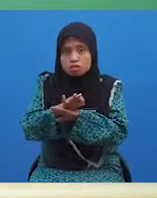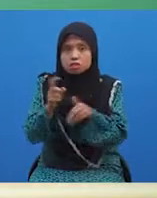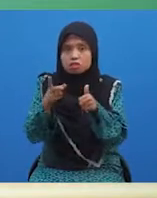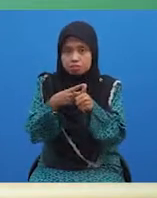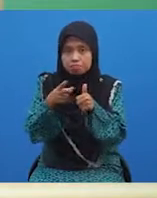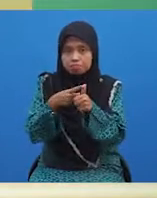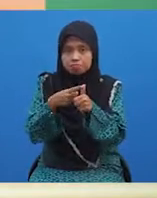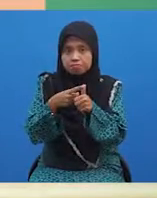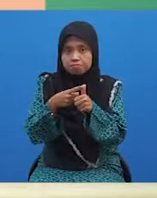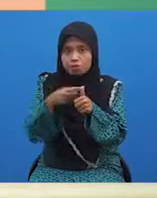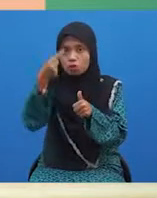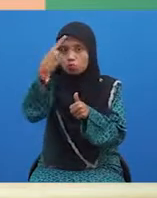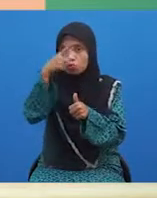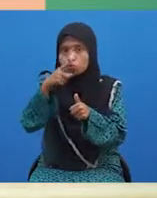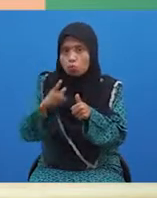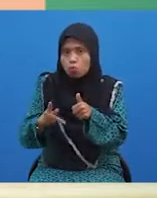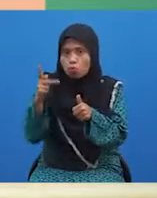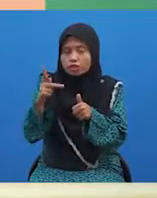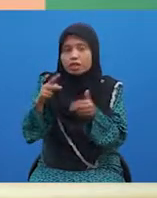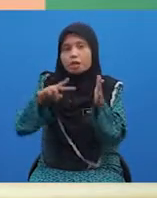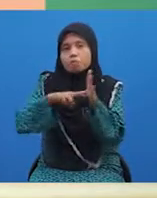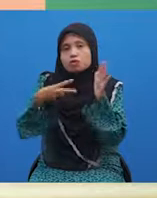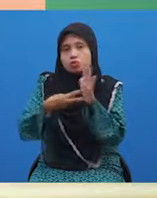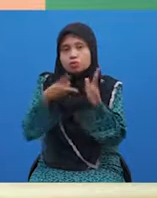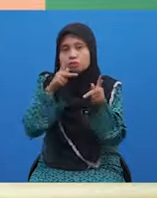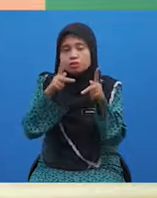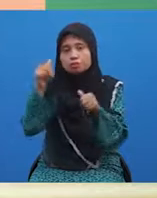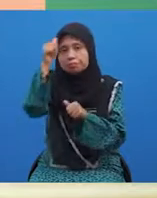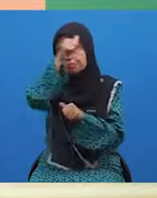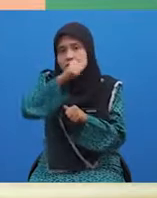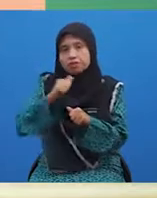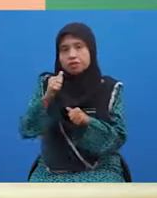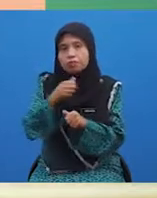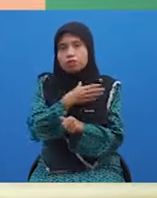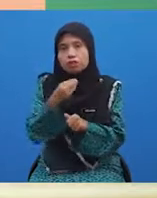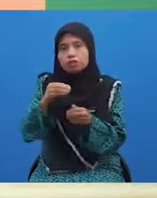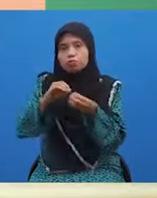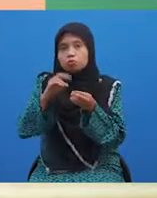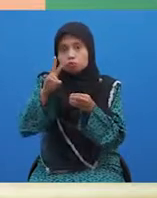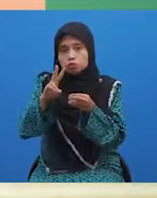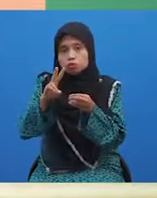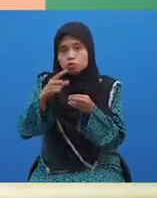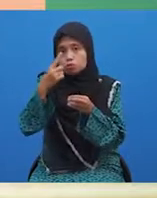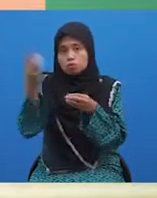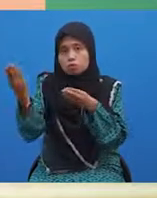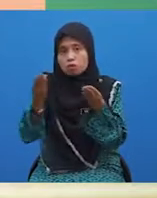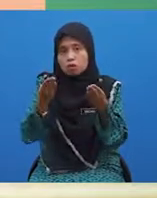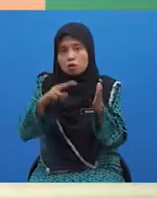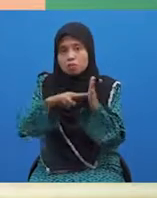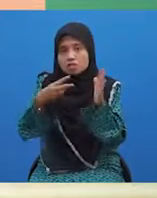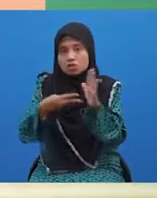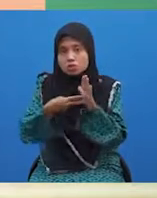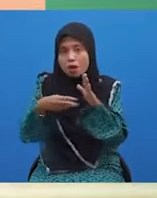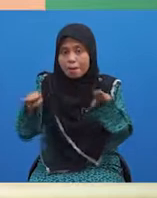pertama untuk menguatkan maksud kata adjektif dan dua untuk membawa maksud